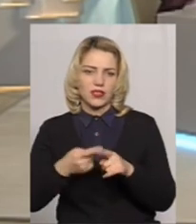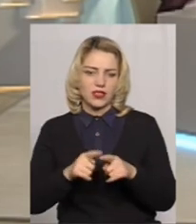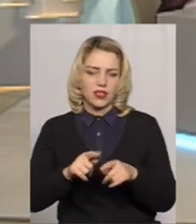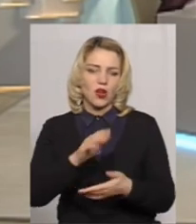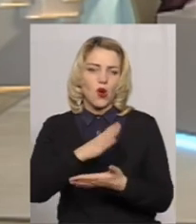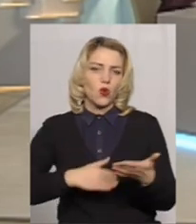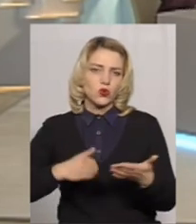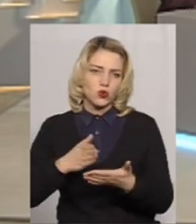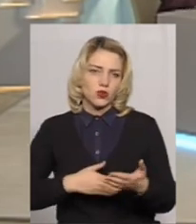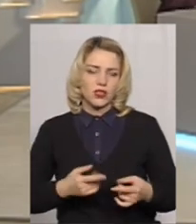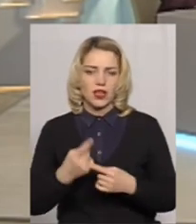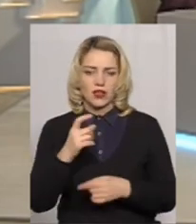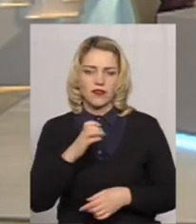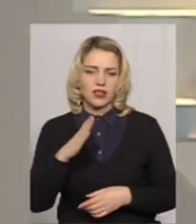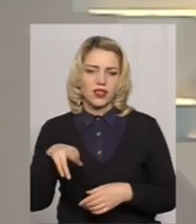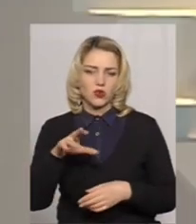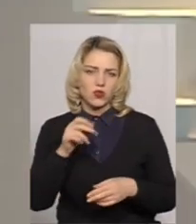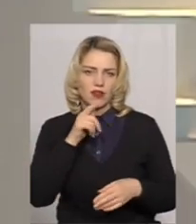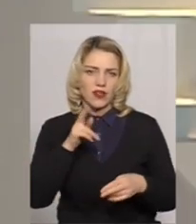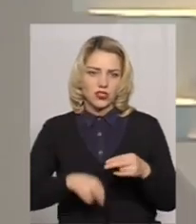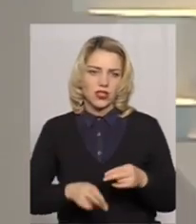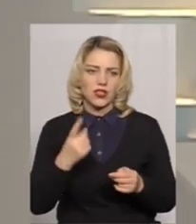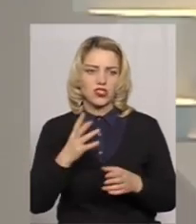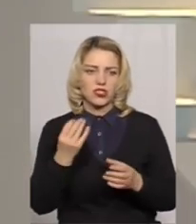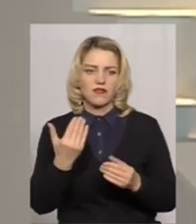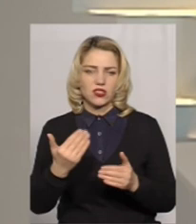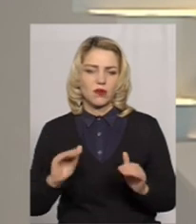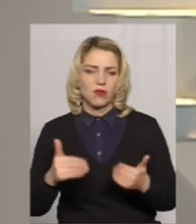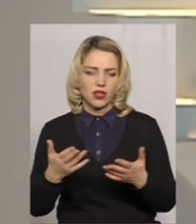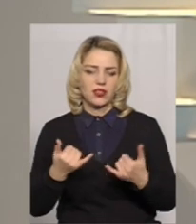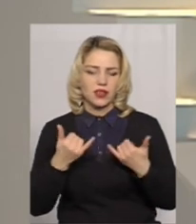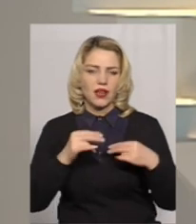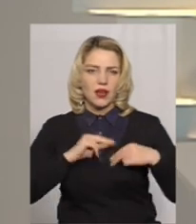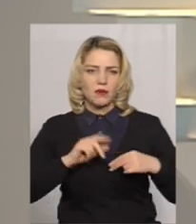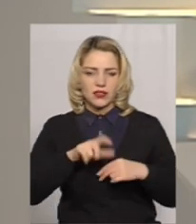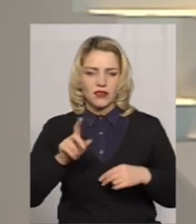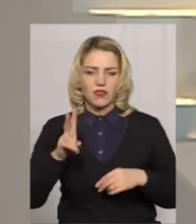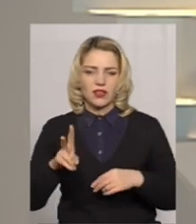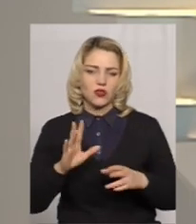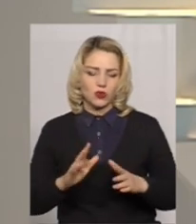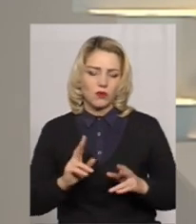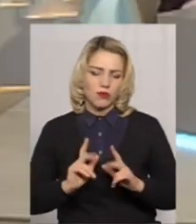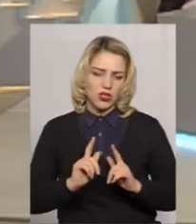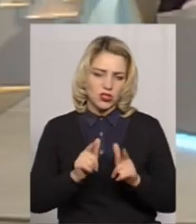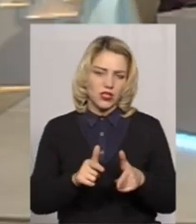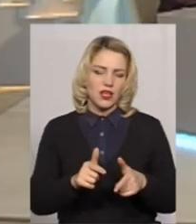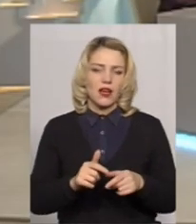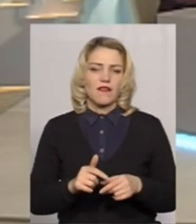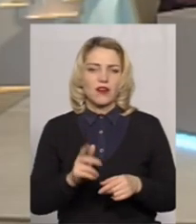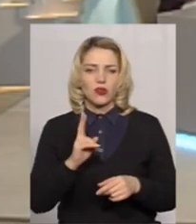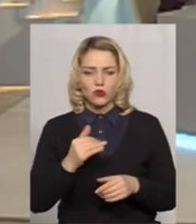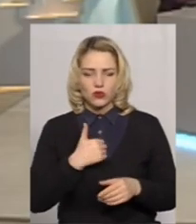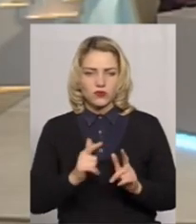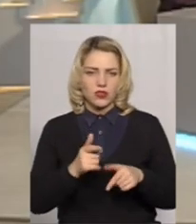І буквально хвилинка до завершення. Ще ваша порада для працівників, для будівельників, які прийшли влаштовуватись на роботу. Крім того,